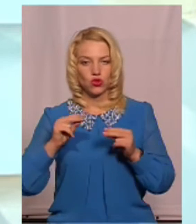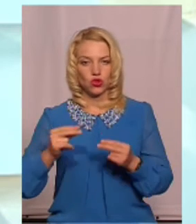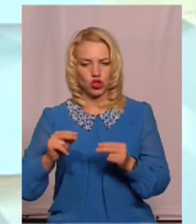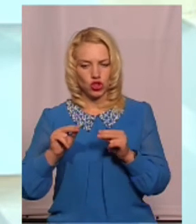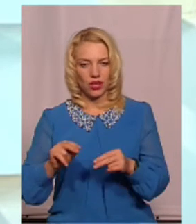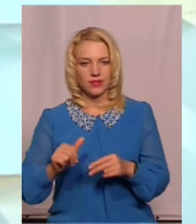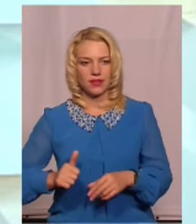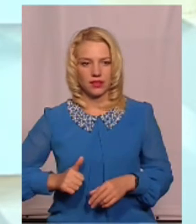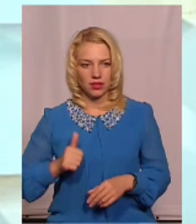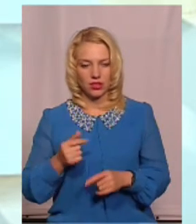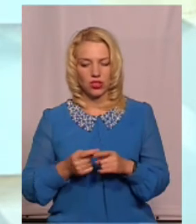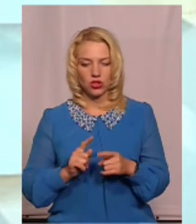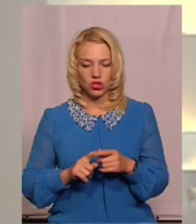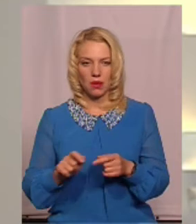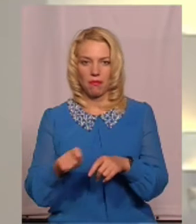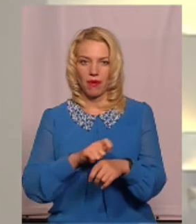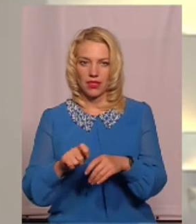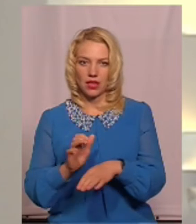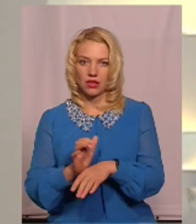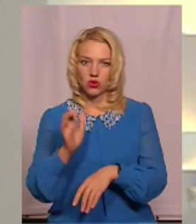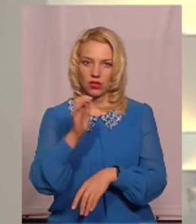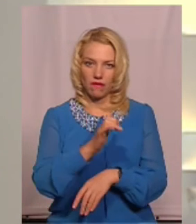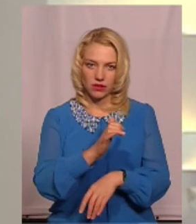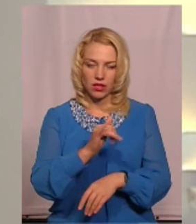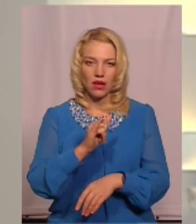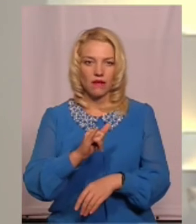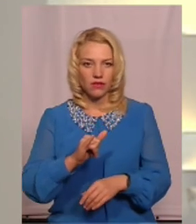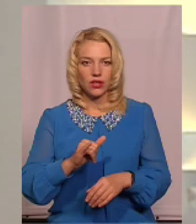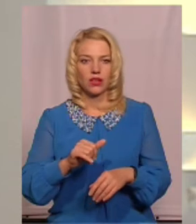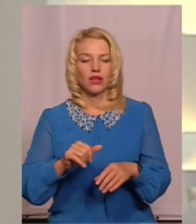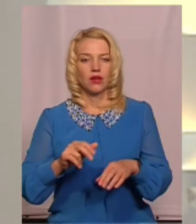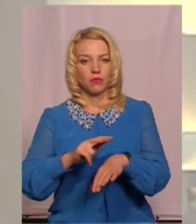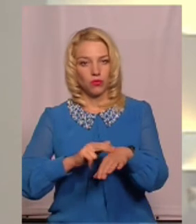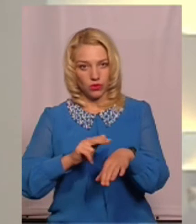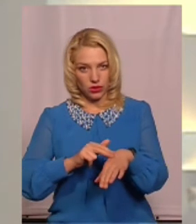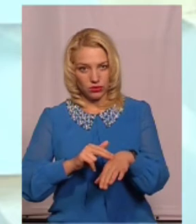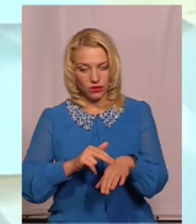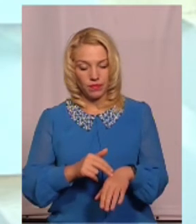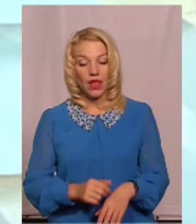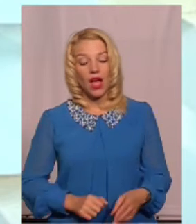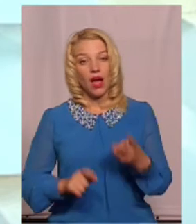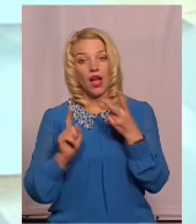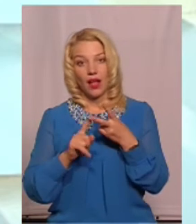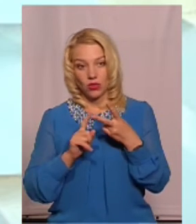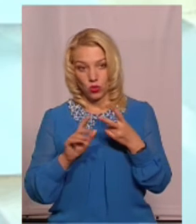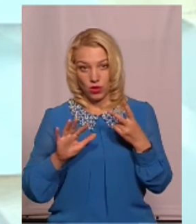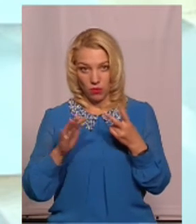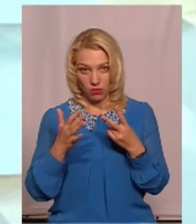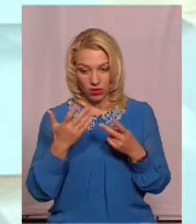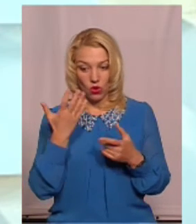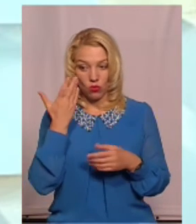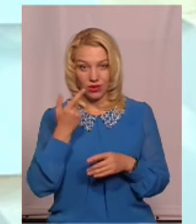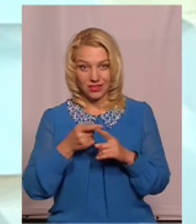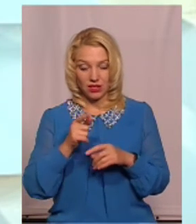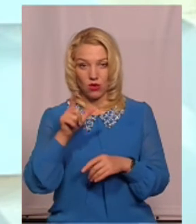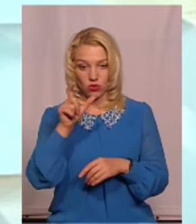ці матеріали, ці докази надіслати до правоохоронних органів. А другий момент – це коли ця особа, яка